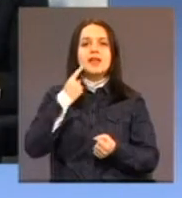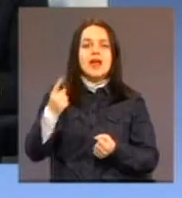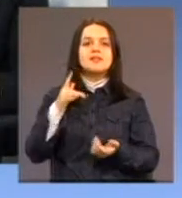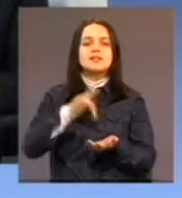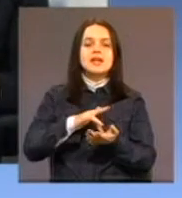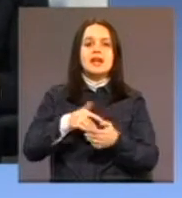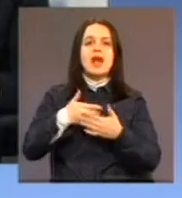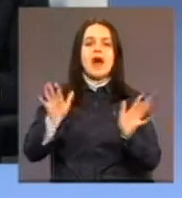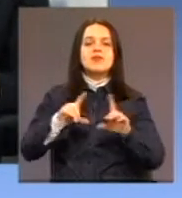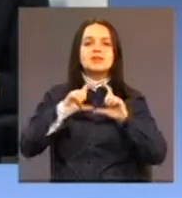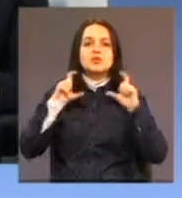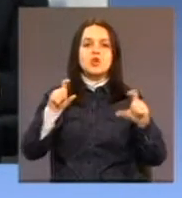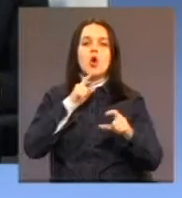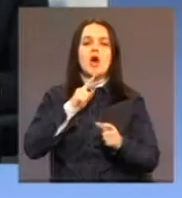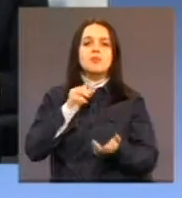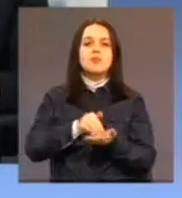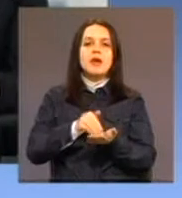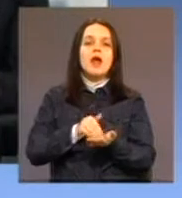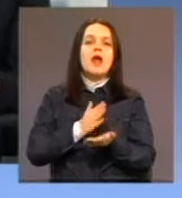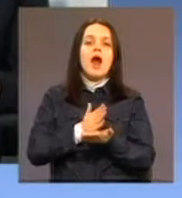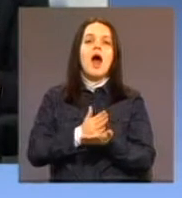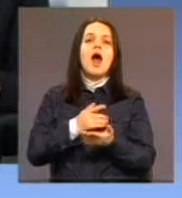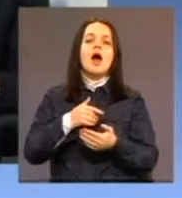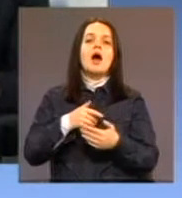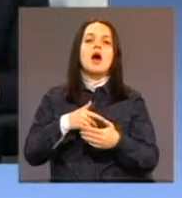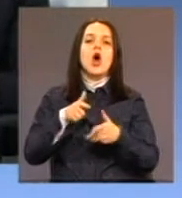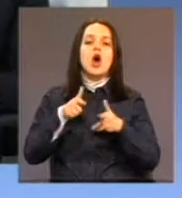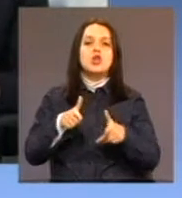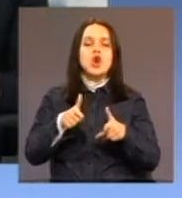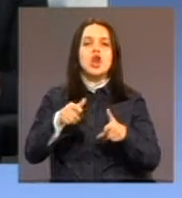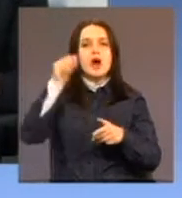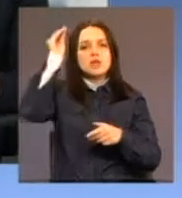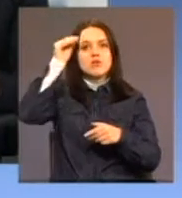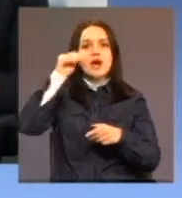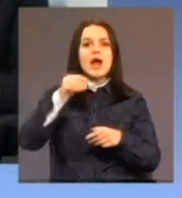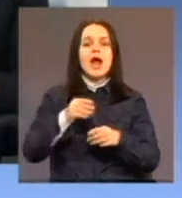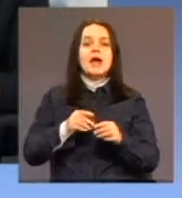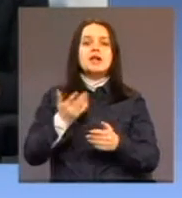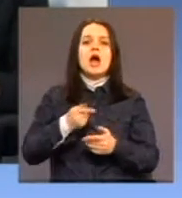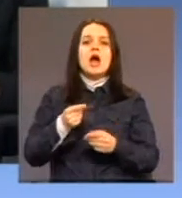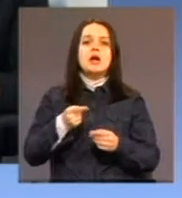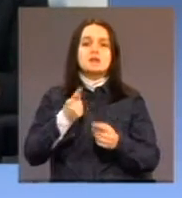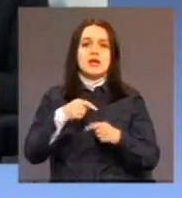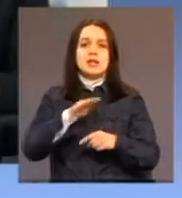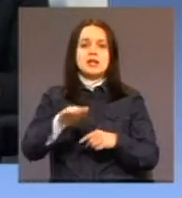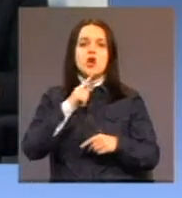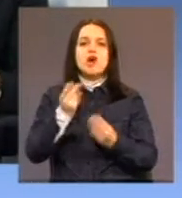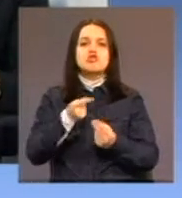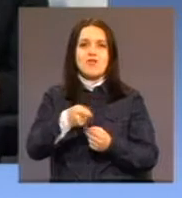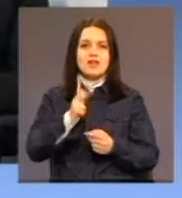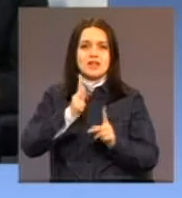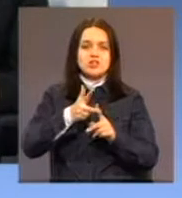instituciju koja bi bila odgojno obrazovnog karaktera prvenstveno namiljena za djecu kao što su ova treća kategorija jer